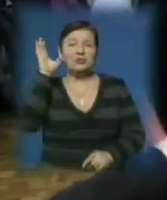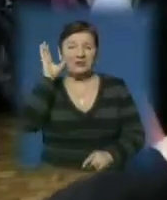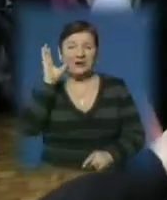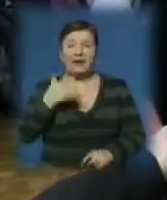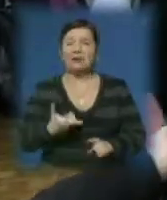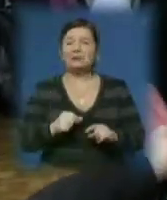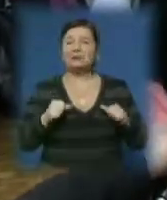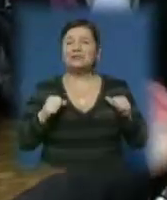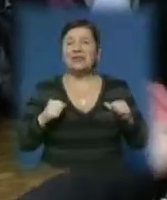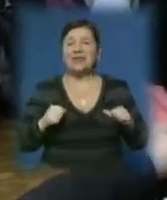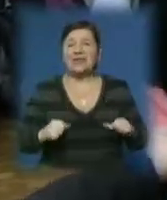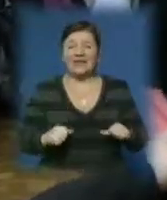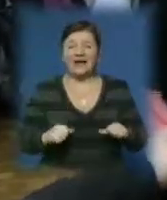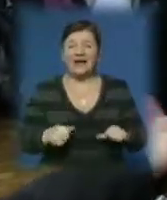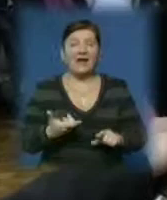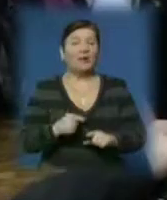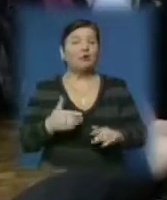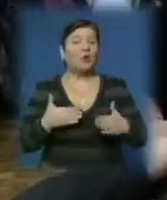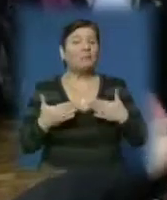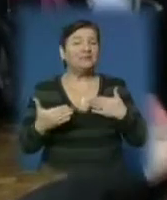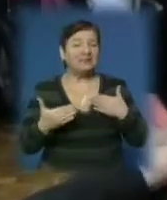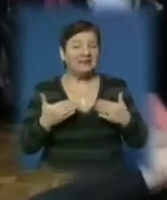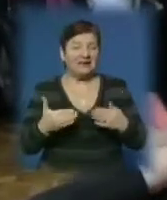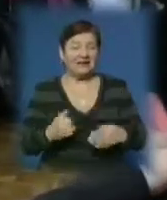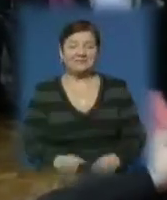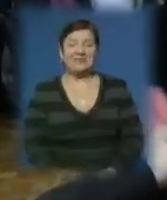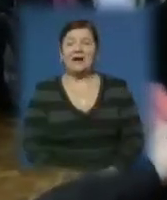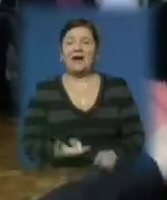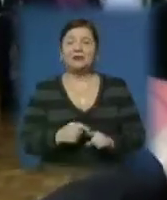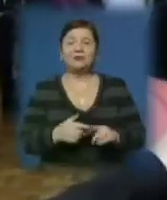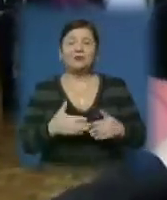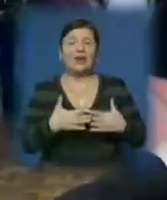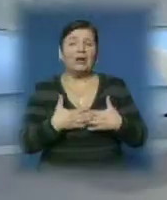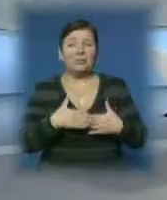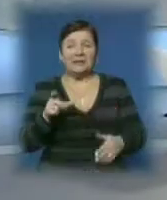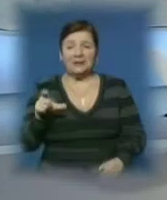спокійна, дуже общительна, дуже любить людей.